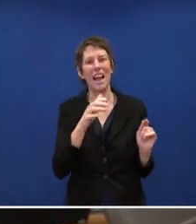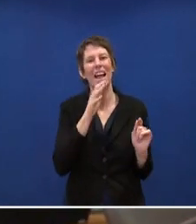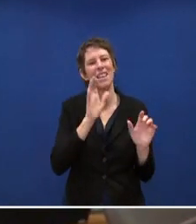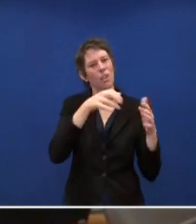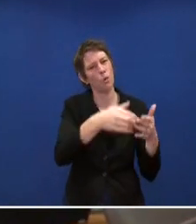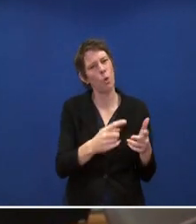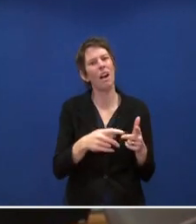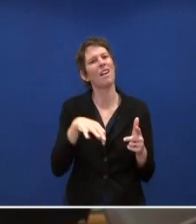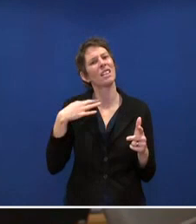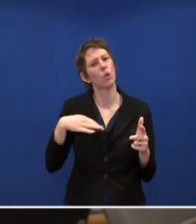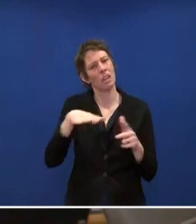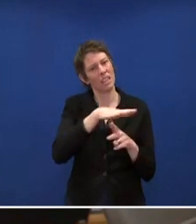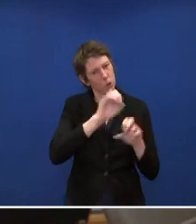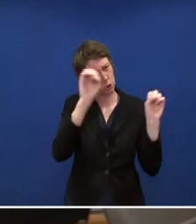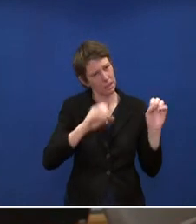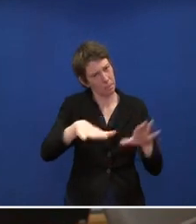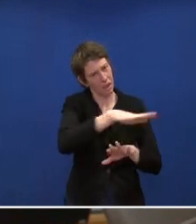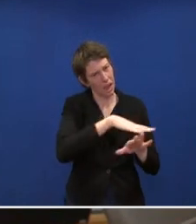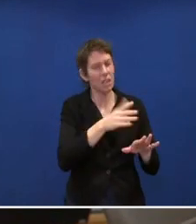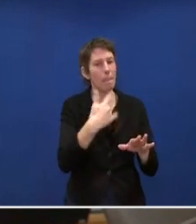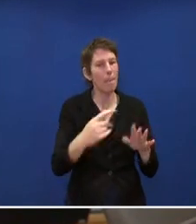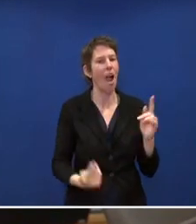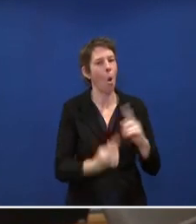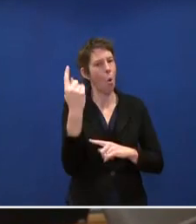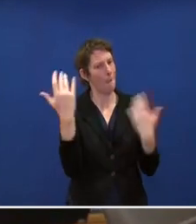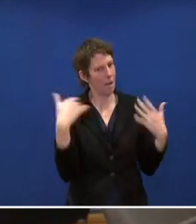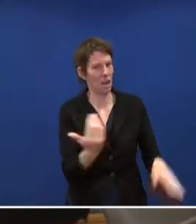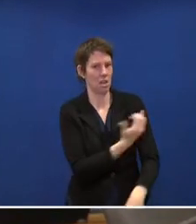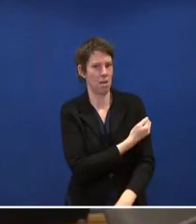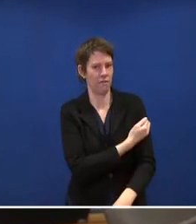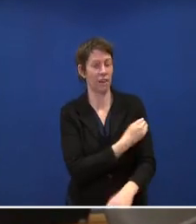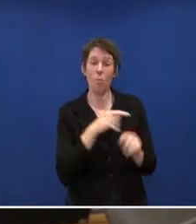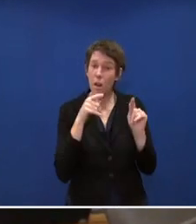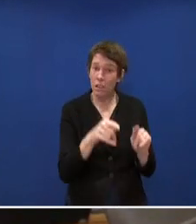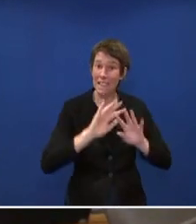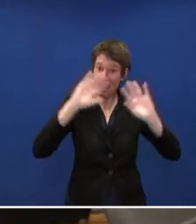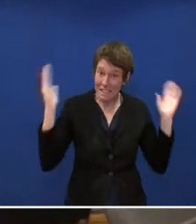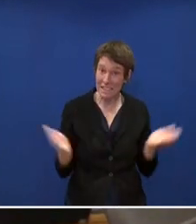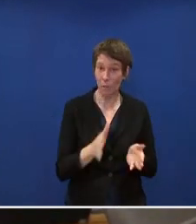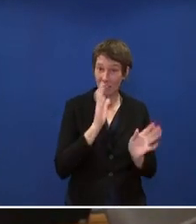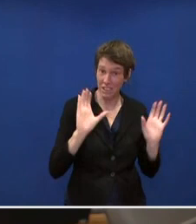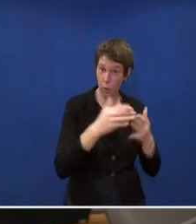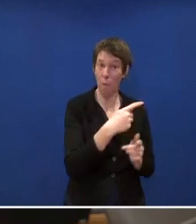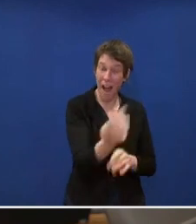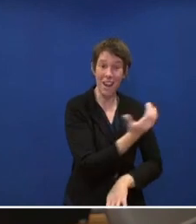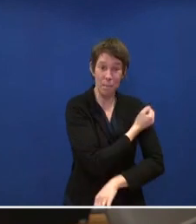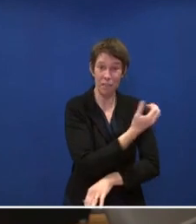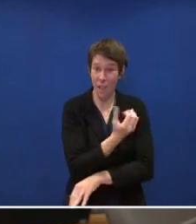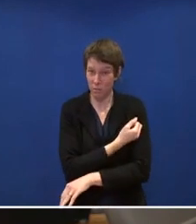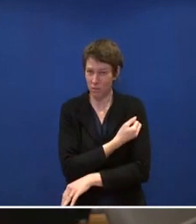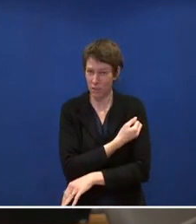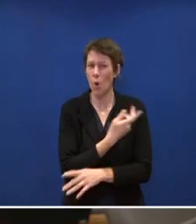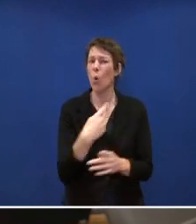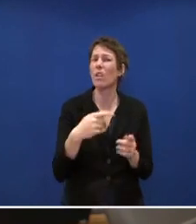Gesundheitssystemen höher ist. Wie lange würde das dauern, die gesamte Risikogruppe und alle im Gesundheitssystem